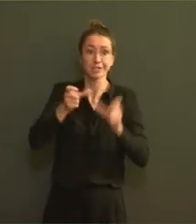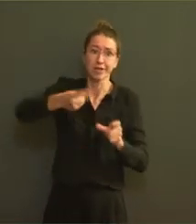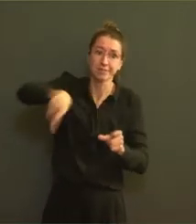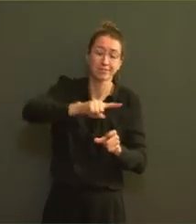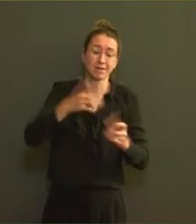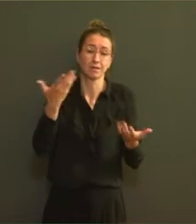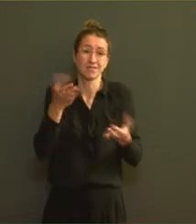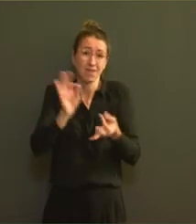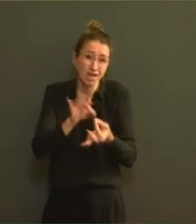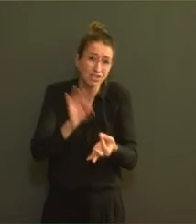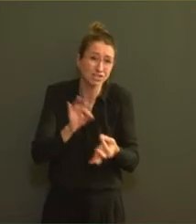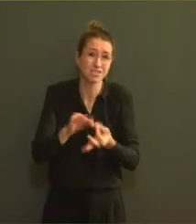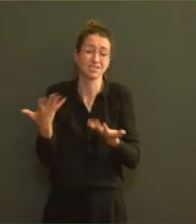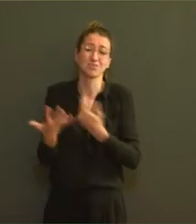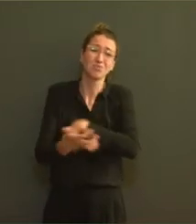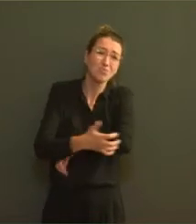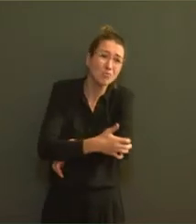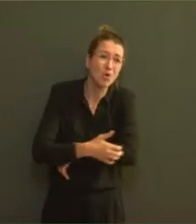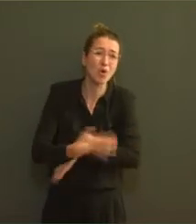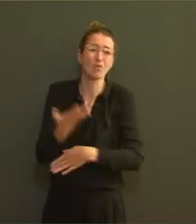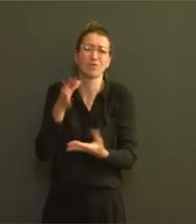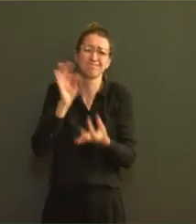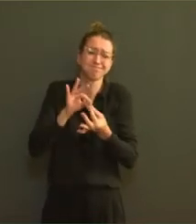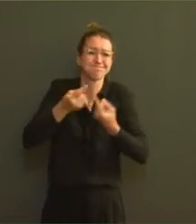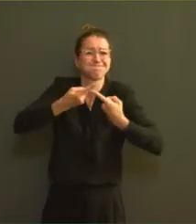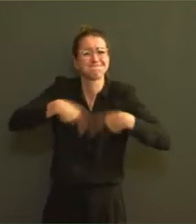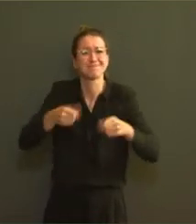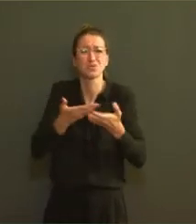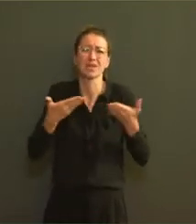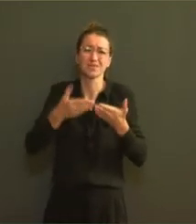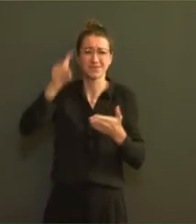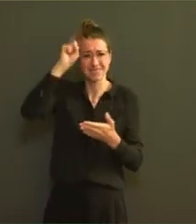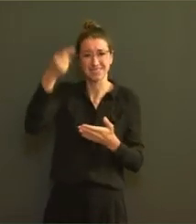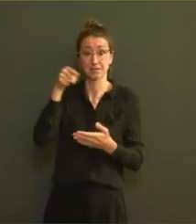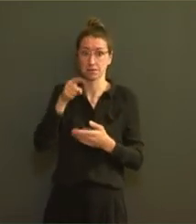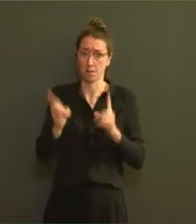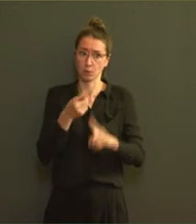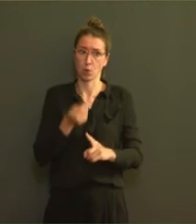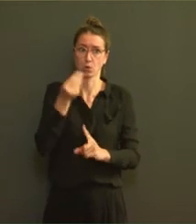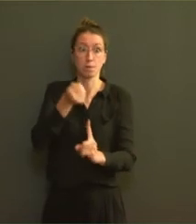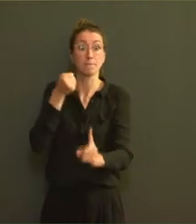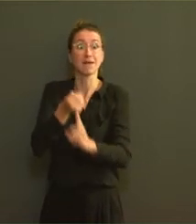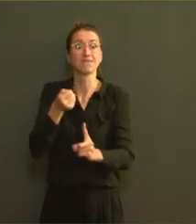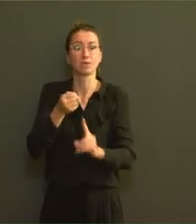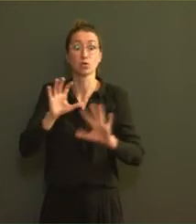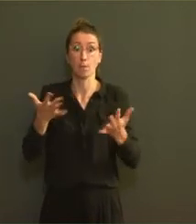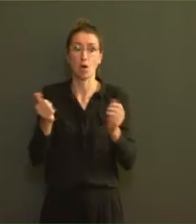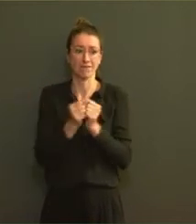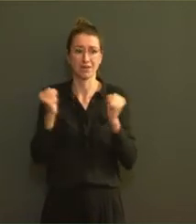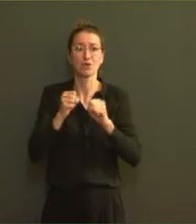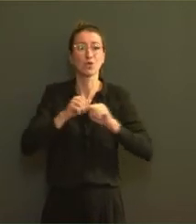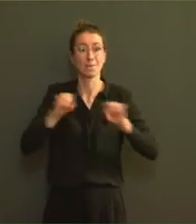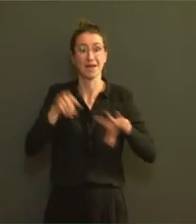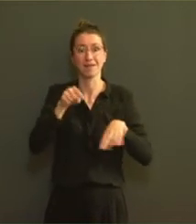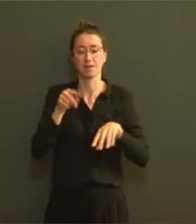socio-économiquement vulnérables et on va pouvoir les toucher par cette campagne, également par le biais, par exemple, de